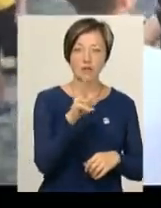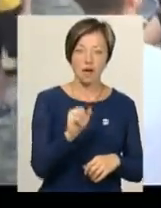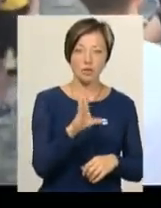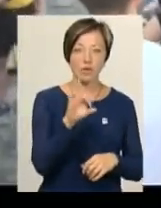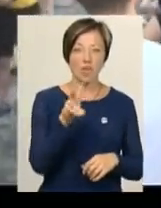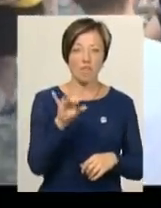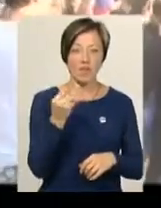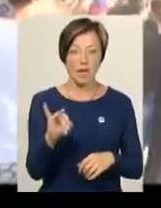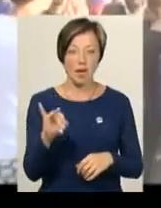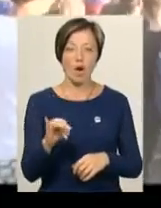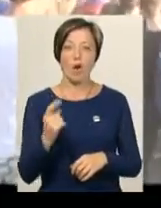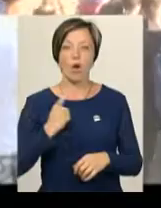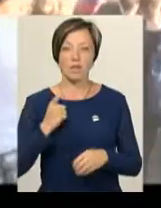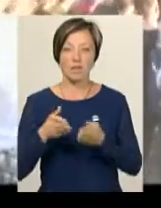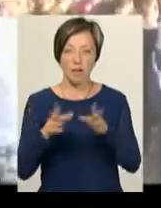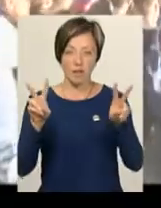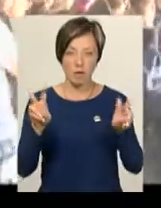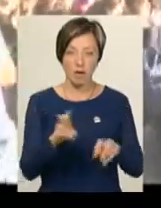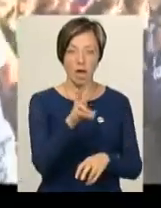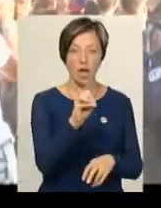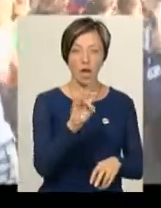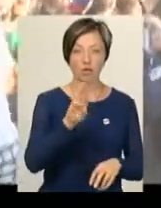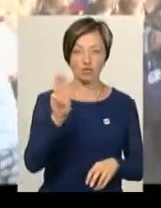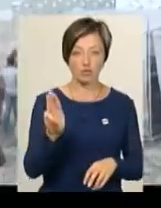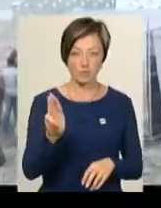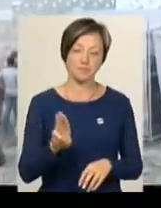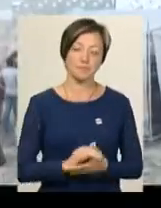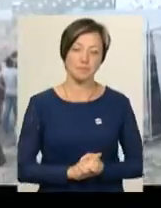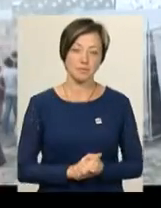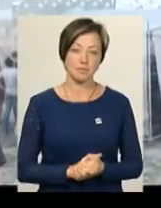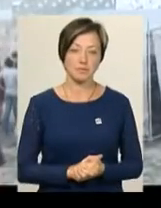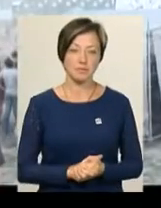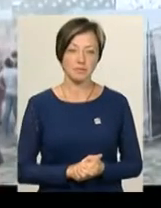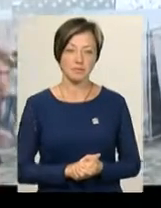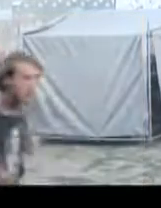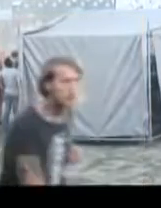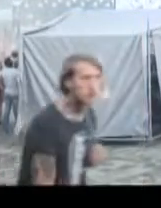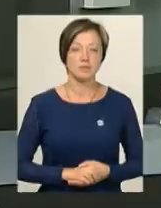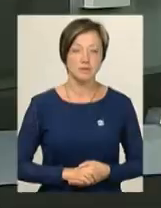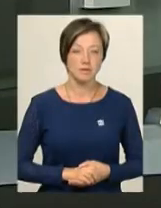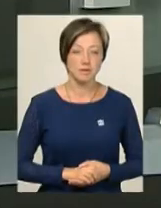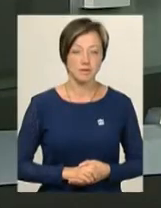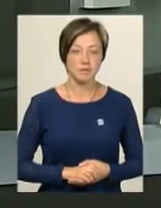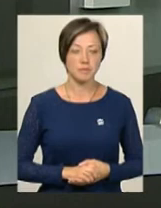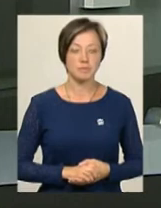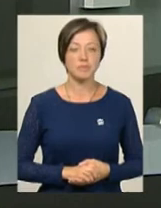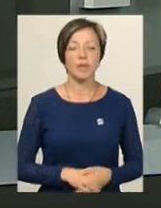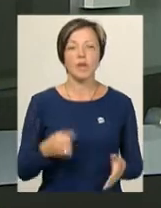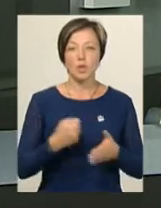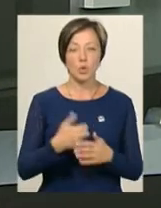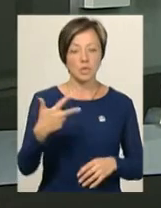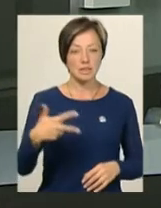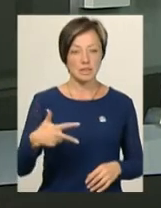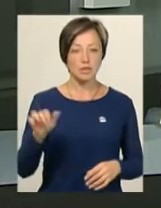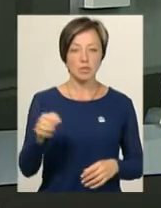Соловій, один в Каноя, Томі Кеш. Наталія Сідова, Дам'ян Цегольник. Новини Поділля. Центр. До 30